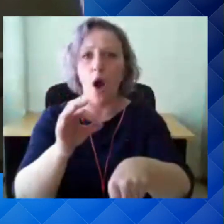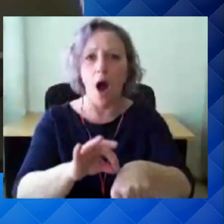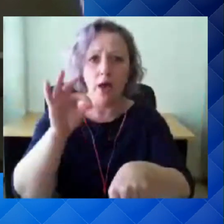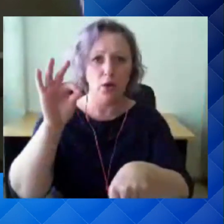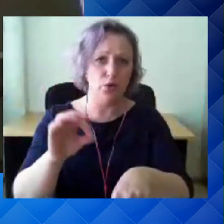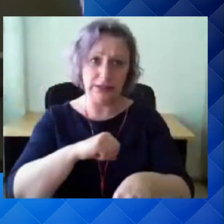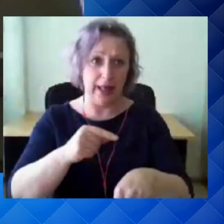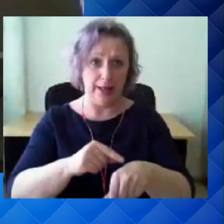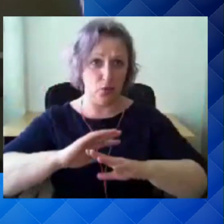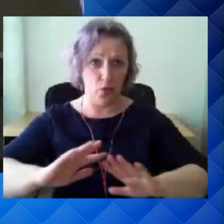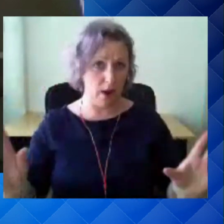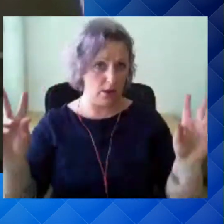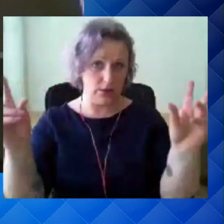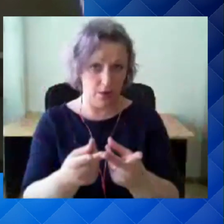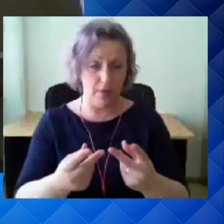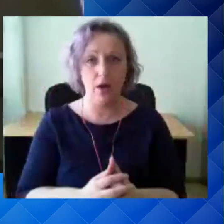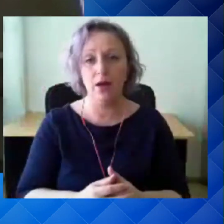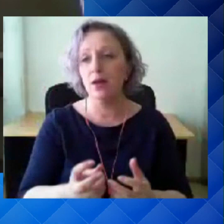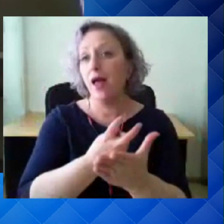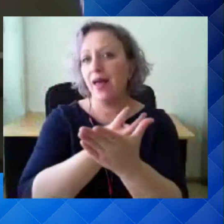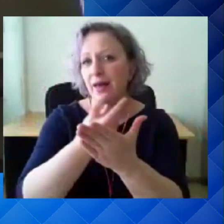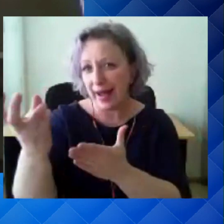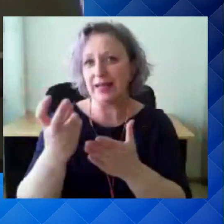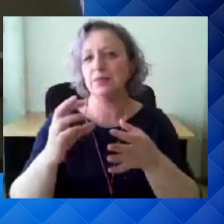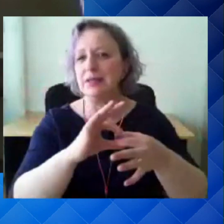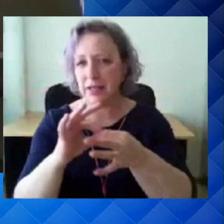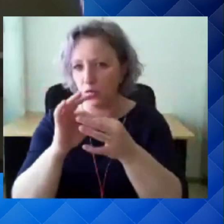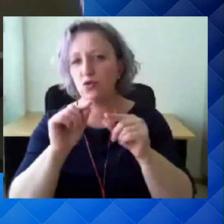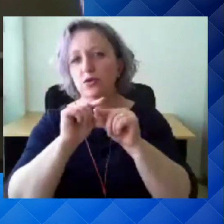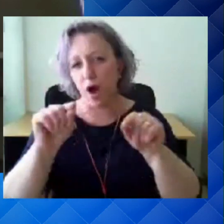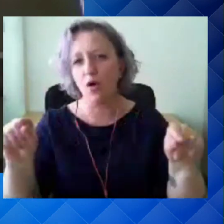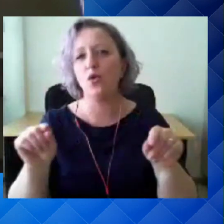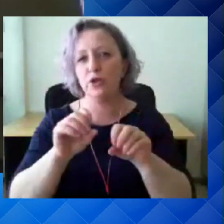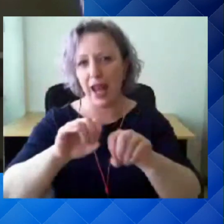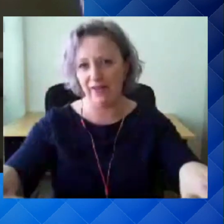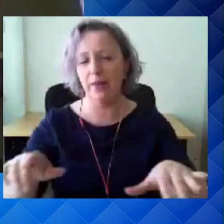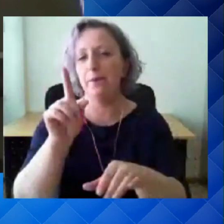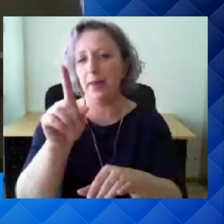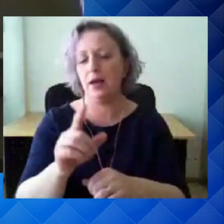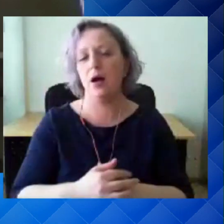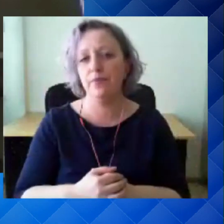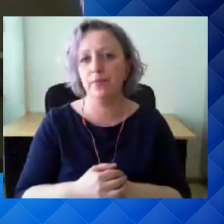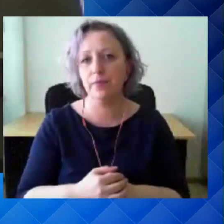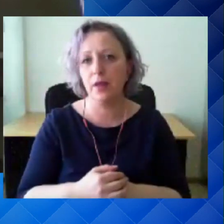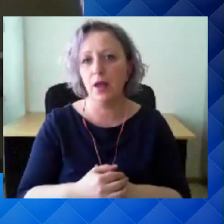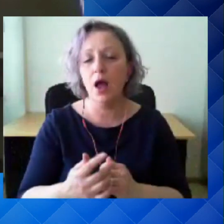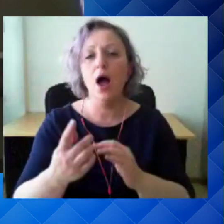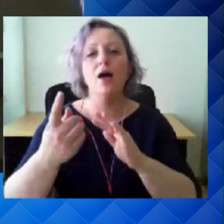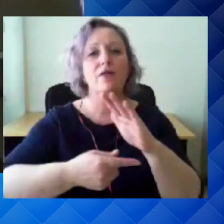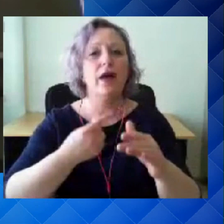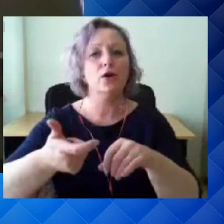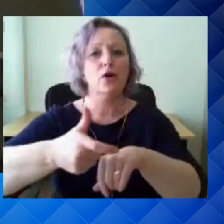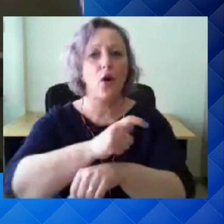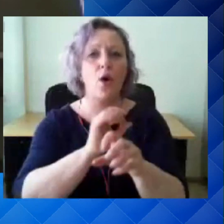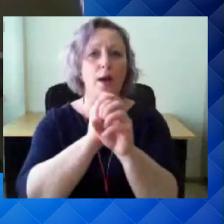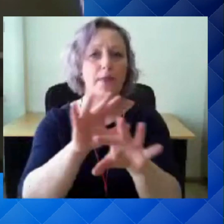reisimisega seotud nakkuste levitud ei saa takistada, nii et see on paratamatu. Ühe rohkem räägitakse ka kliimas oenemises,